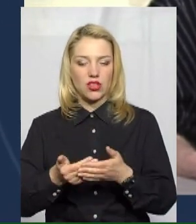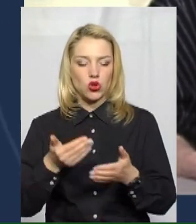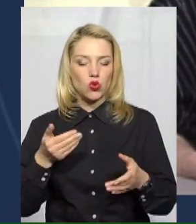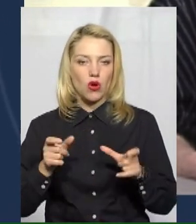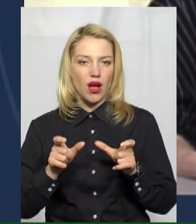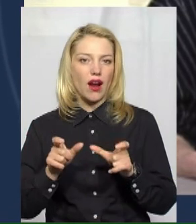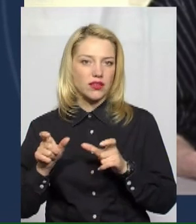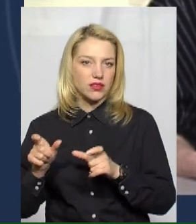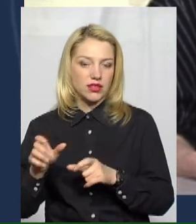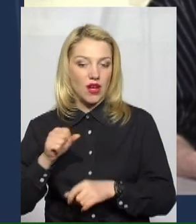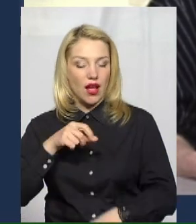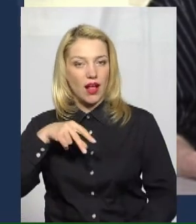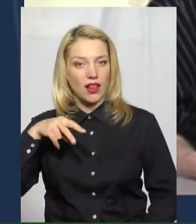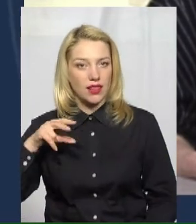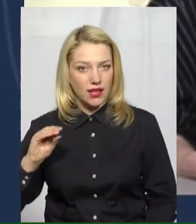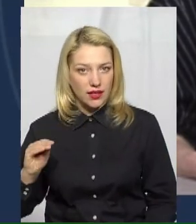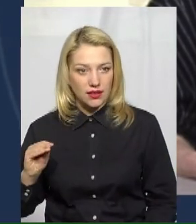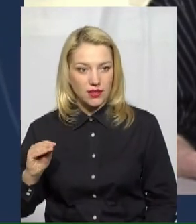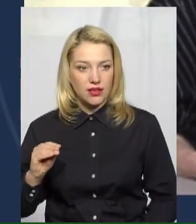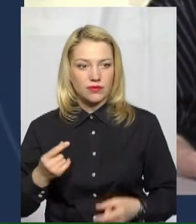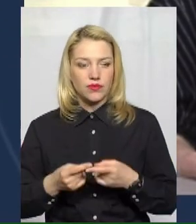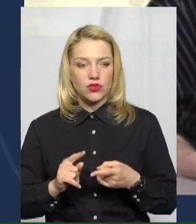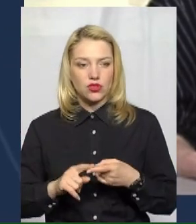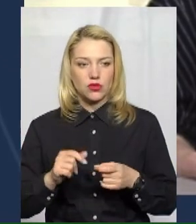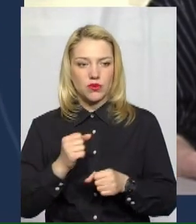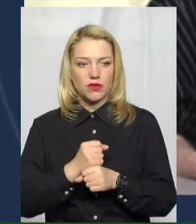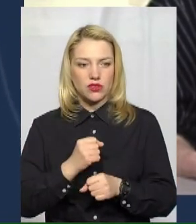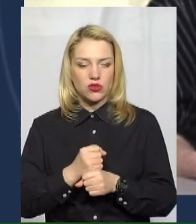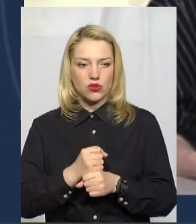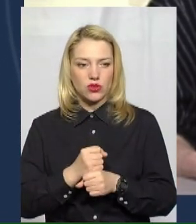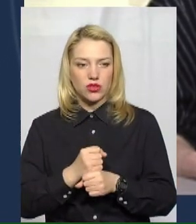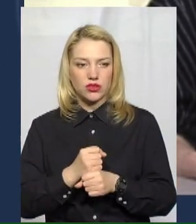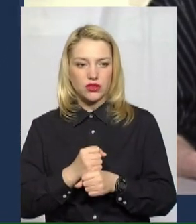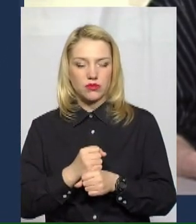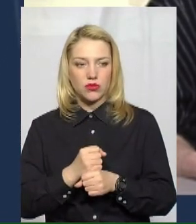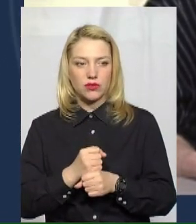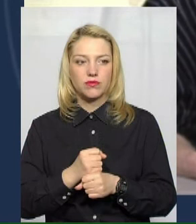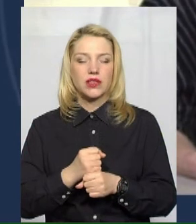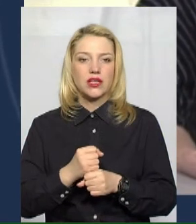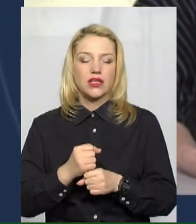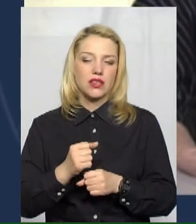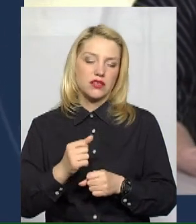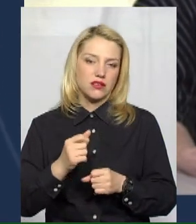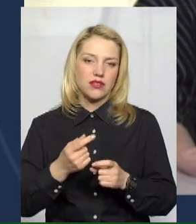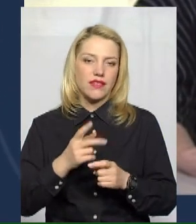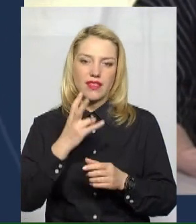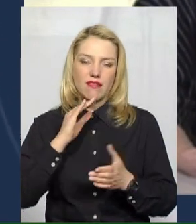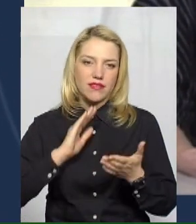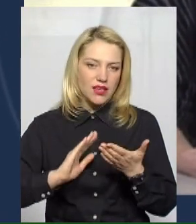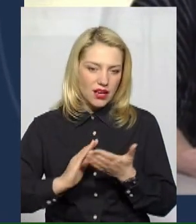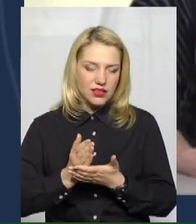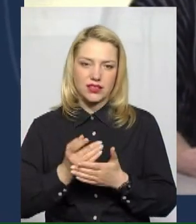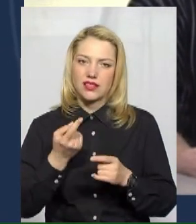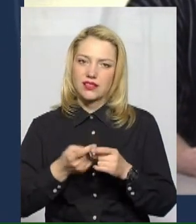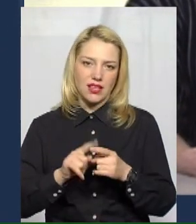Але те, що ми працюємо ці дні, ніяк не позначено, як на якості. Повірю. Все, я вас